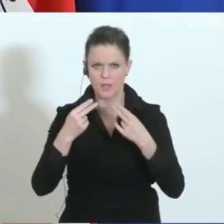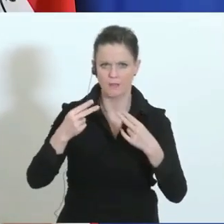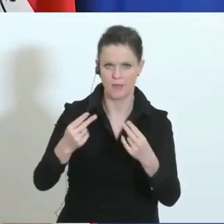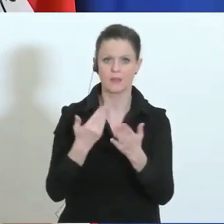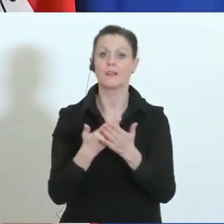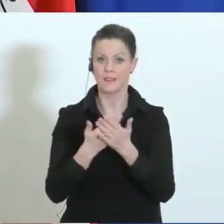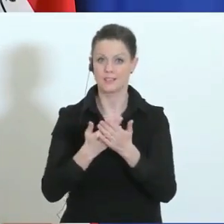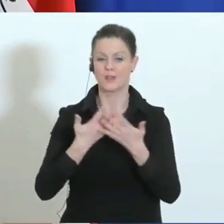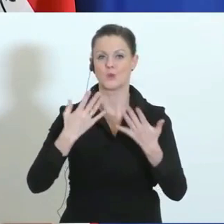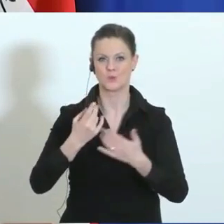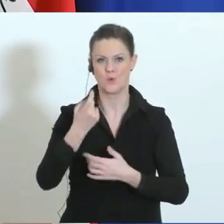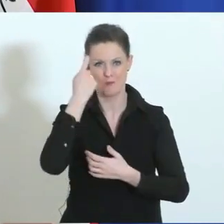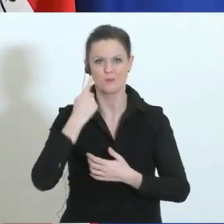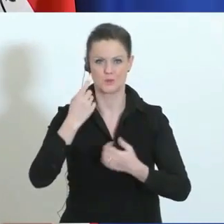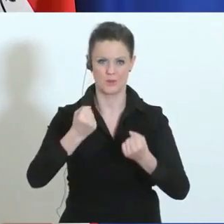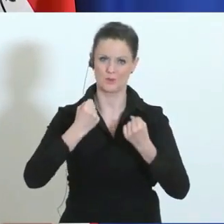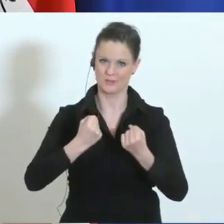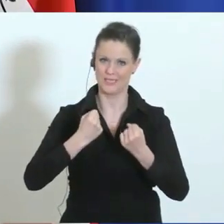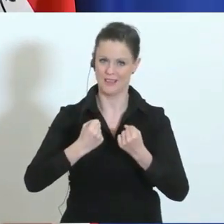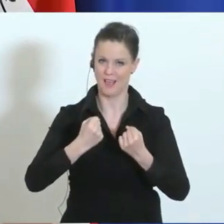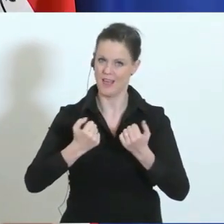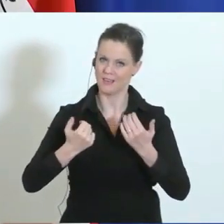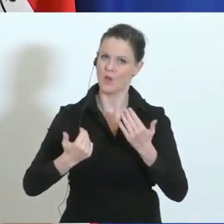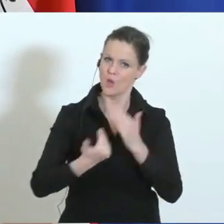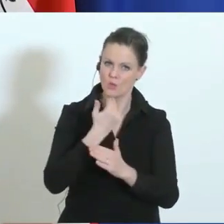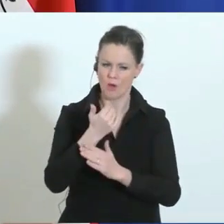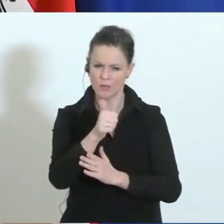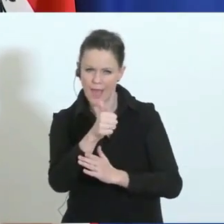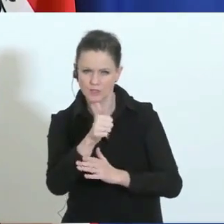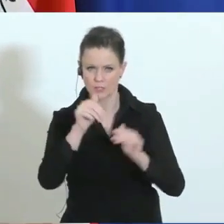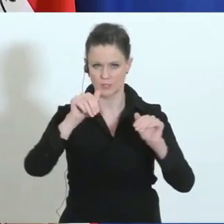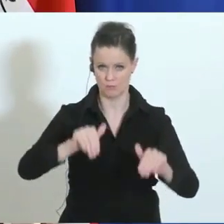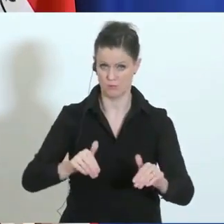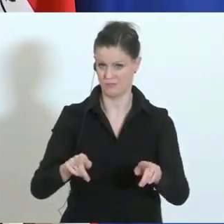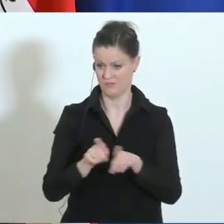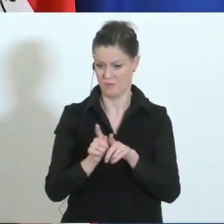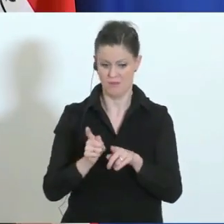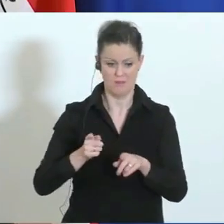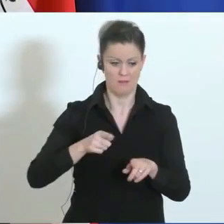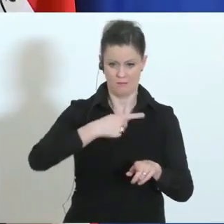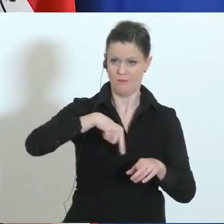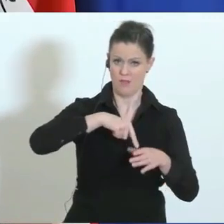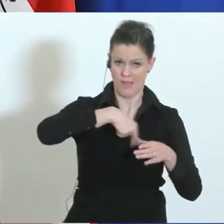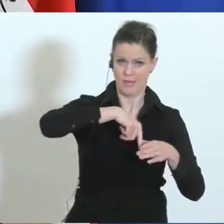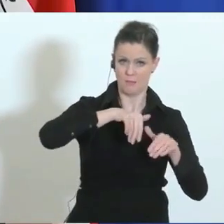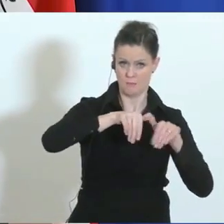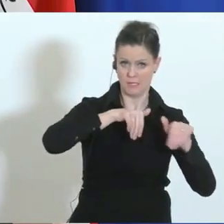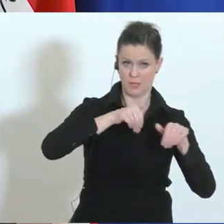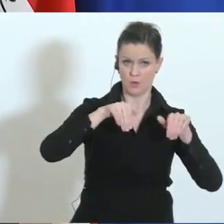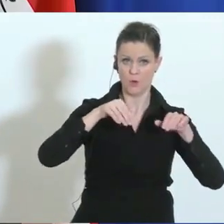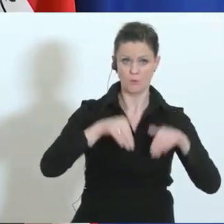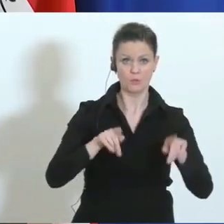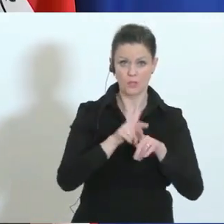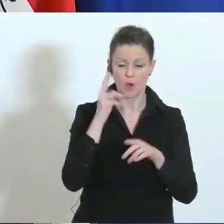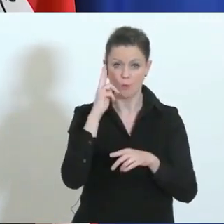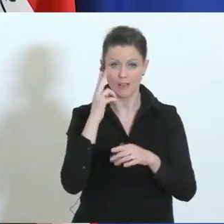es darum geht, die Versorgungssicherheit immer wieder neu zu beurteilen. Genauso wie für uns als Innenministerium auch darüber nachzudenken,